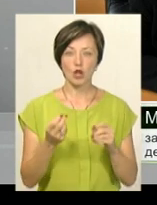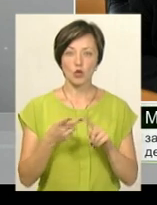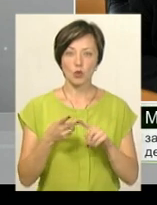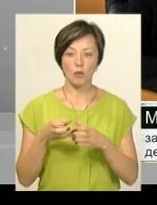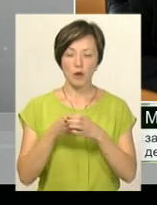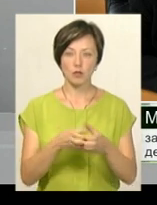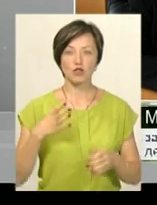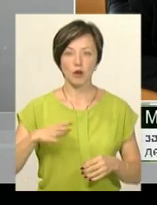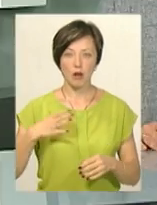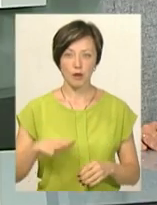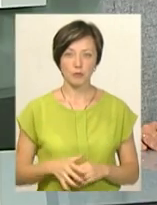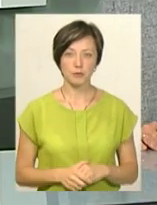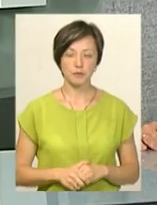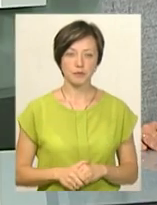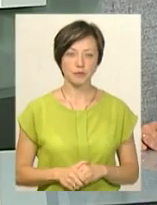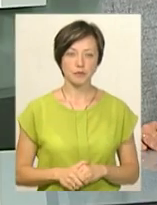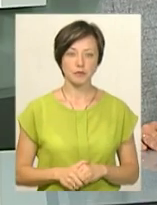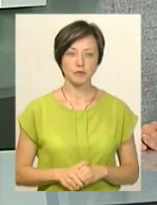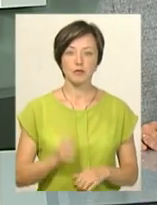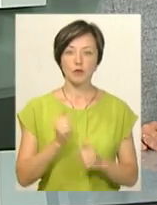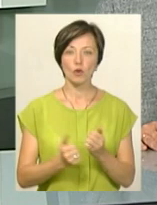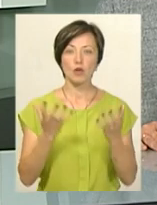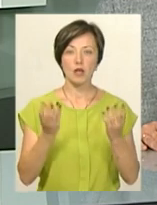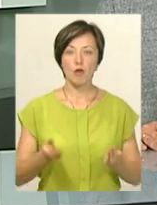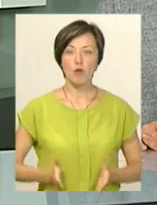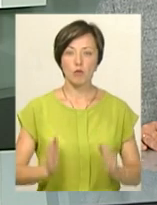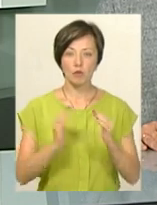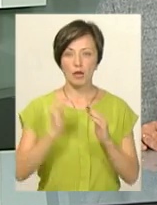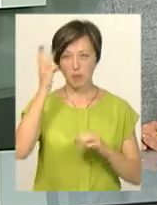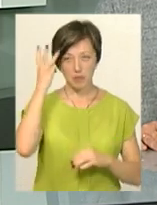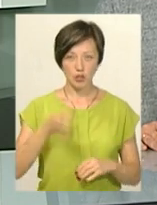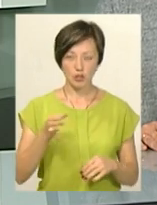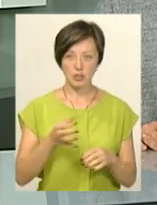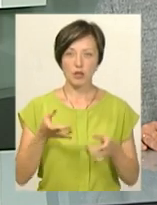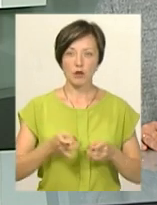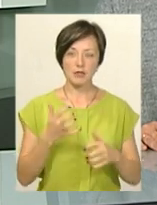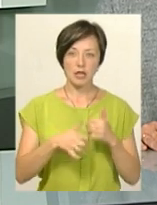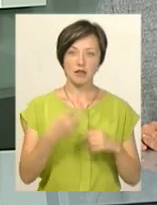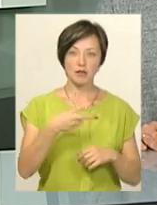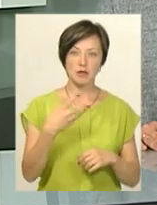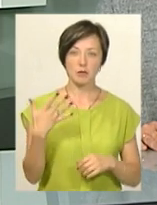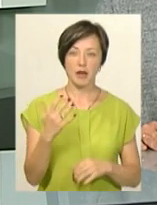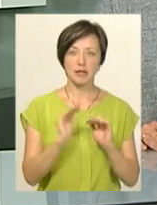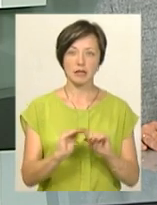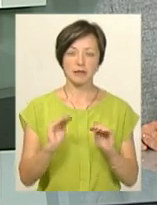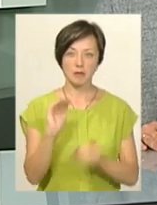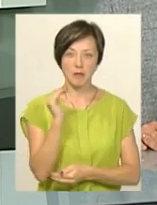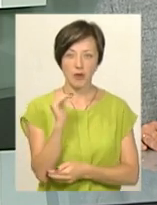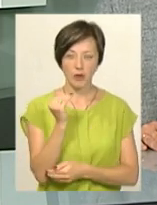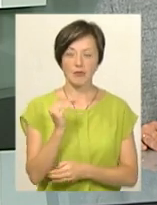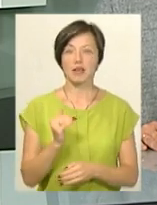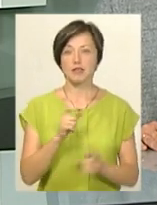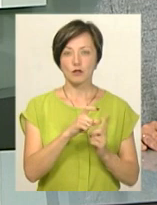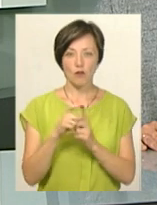партію ми чекаємо. Щодня у пологових будинках Хмельниччини народжуються в середньому 25 малюків. За